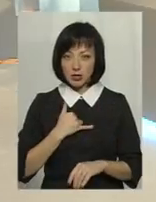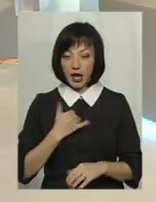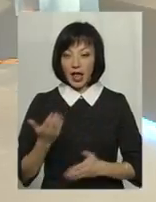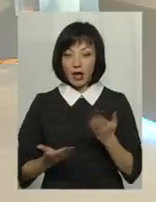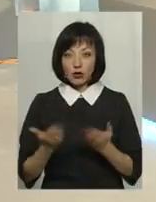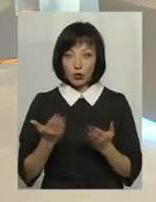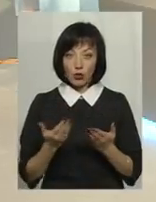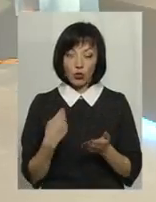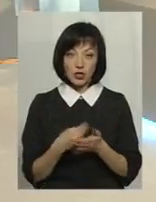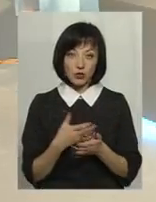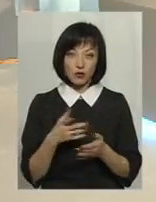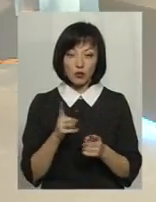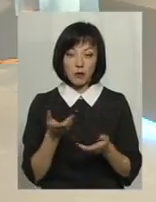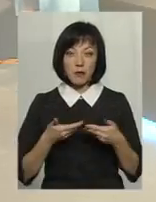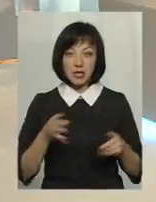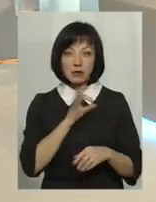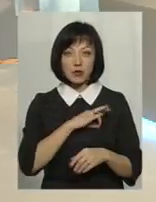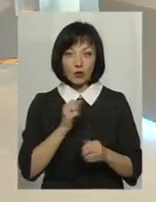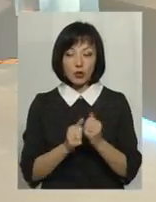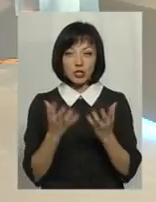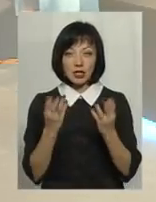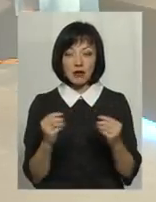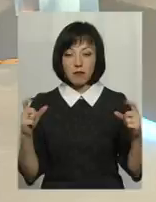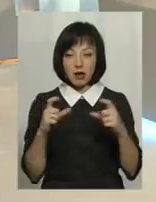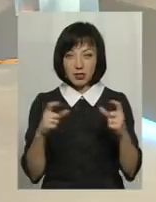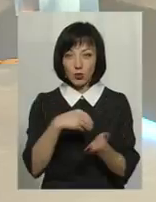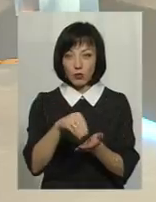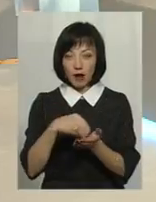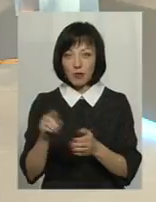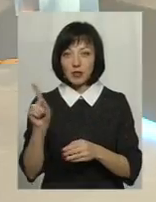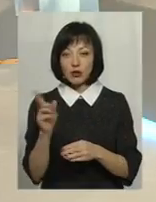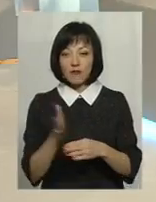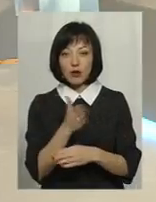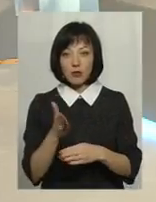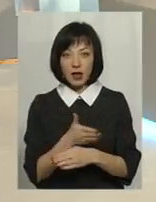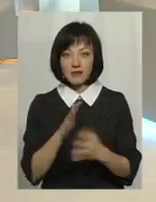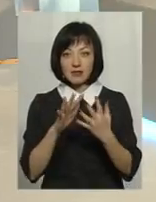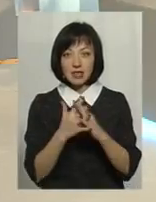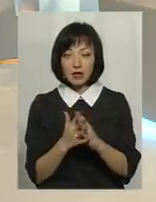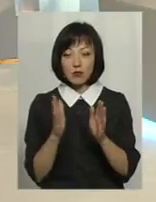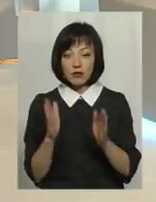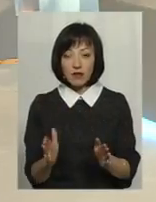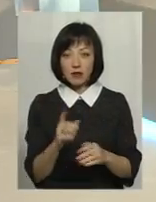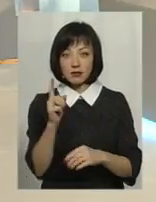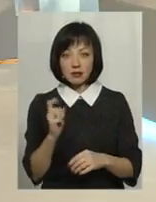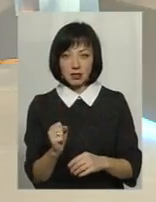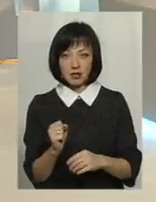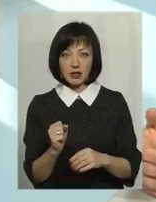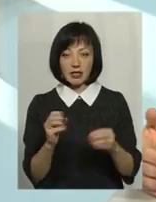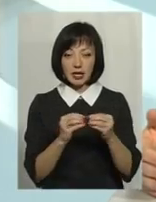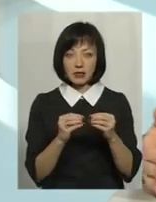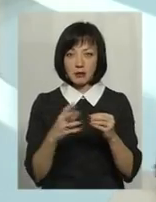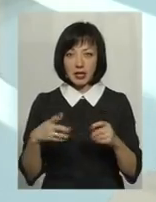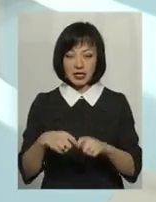якщо оцінювати те, що ми споживаємо кожен день в магазинах, купляємо, і те, що виробляється в селі буквально за 10